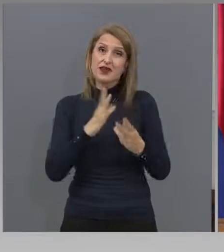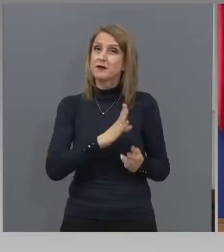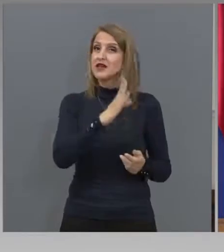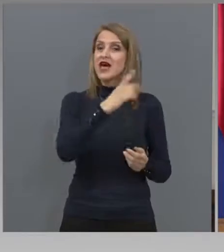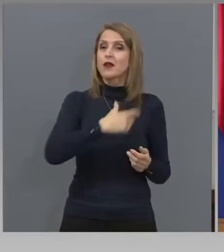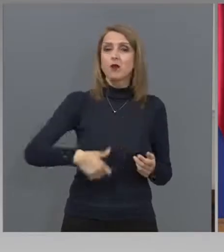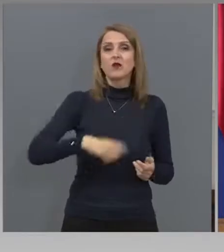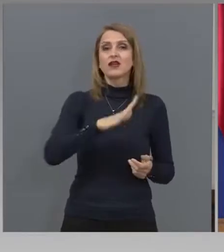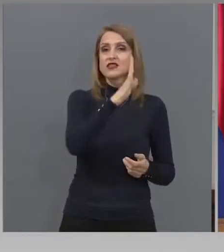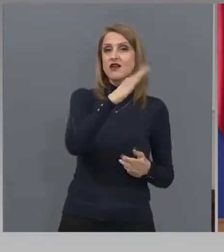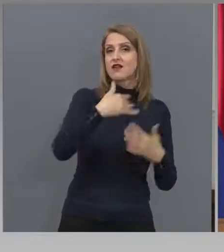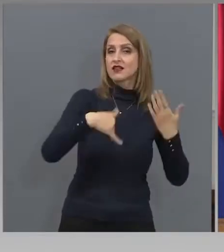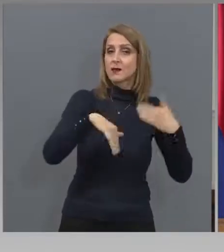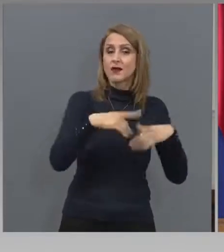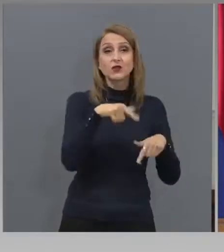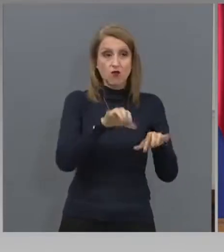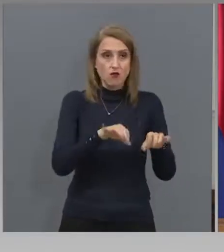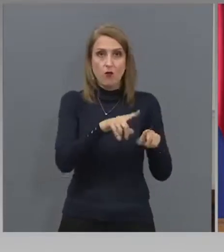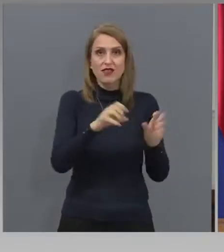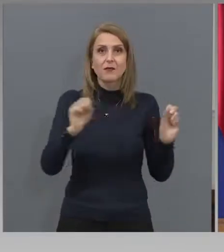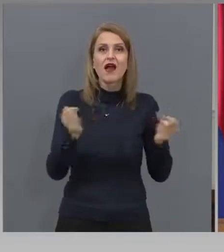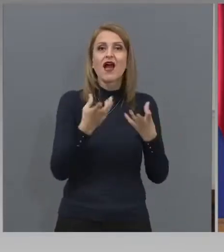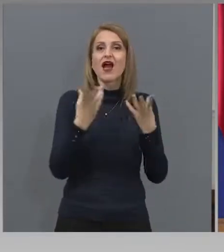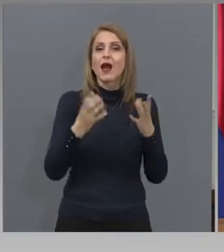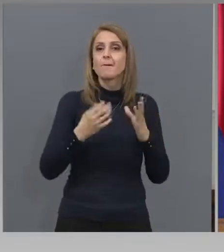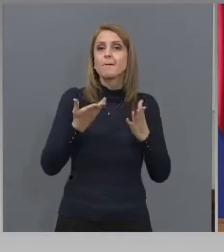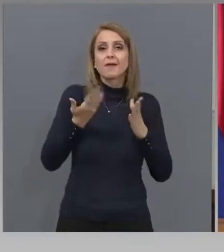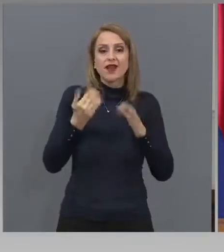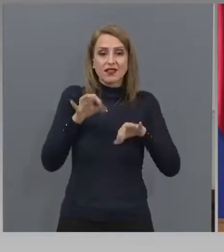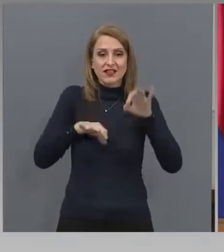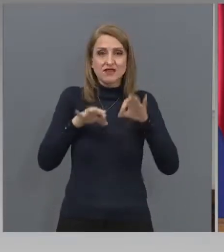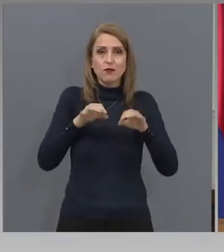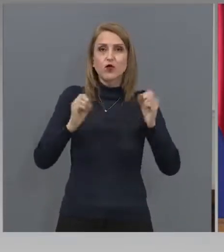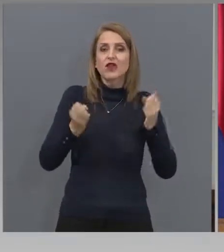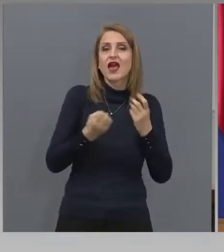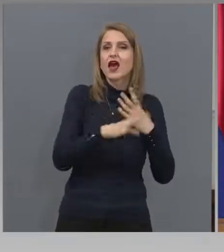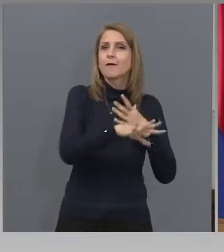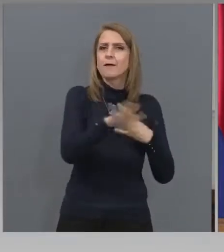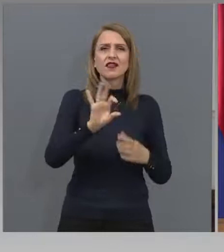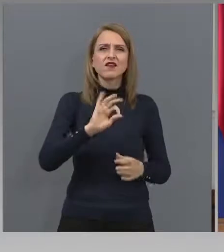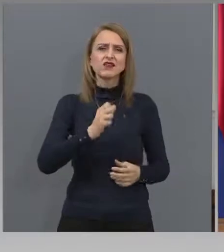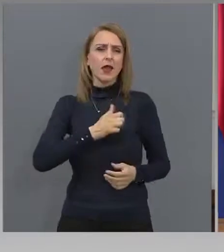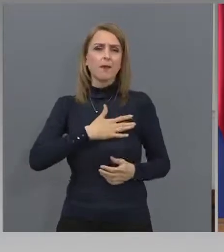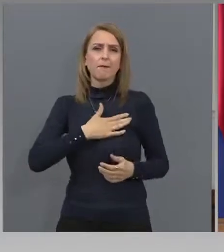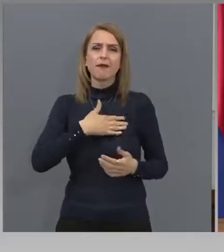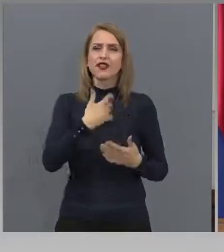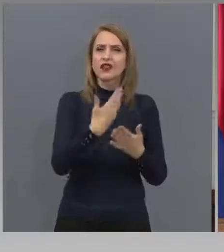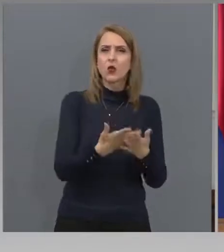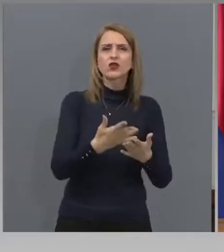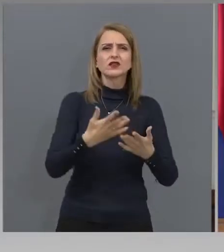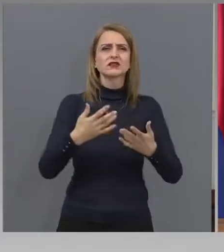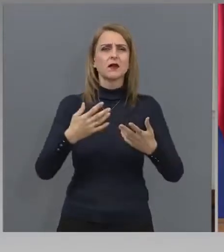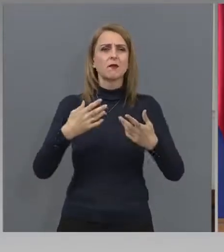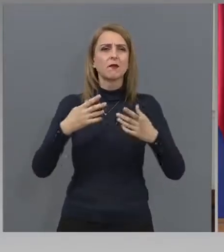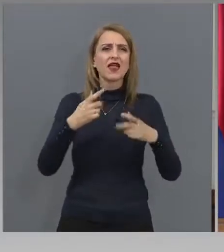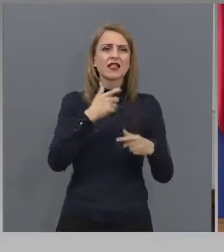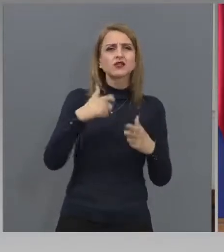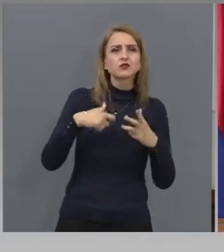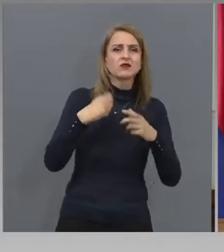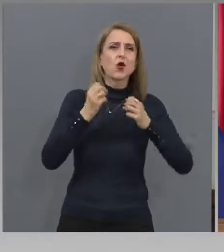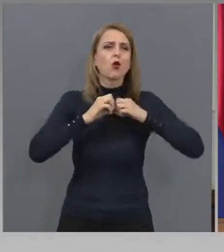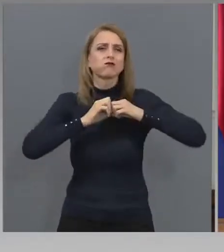Македония, че са през изборна кампания и тогава отбикновено патриотизм и национализма много се отприщват, но